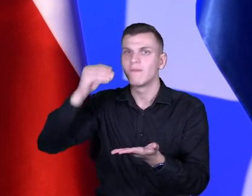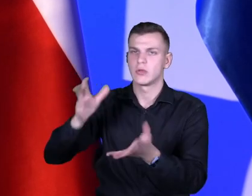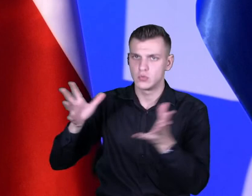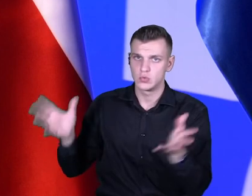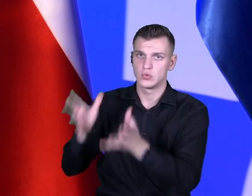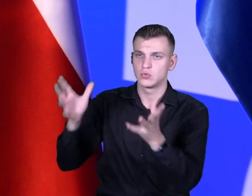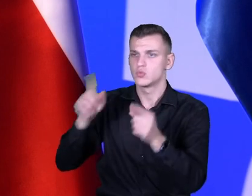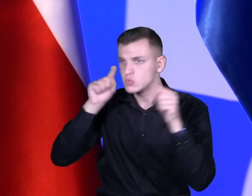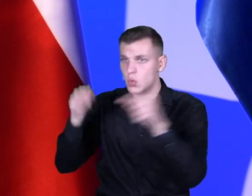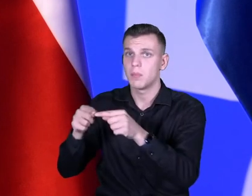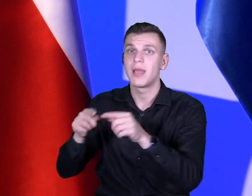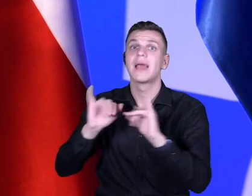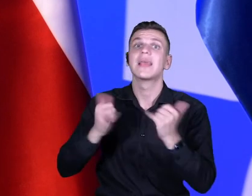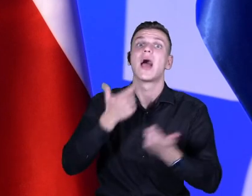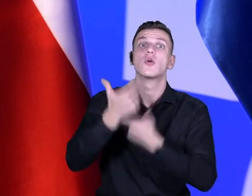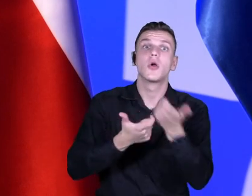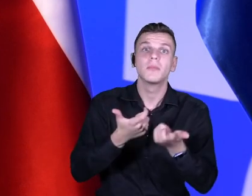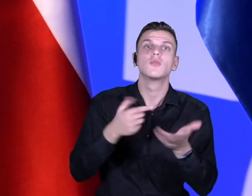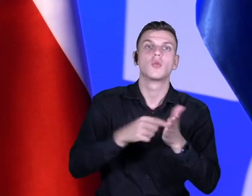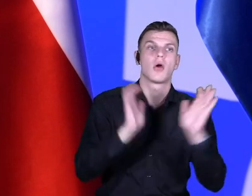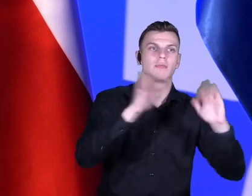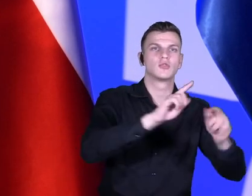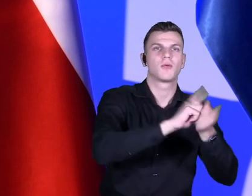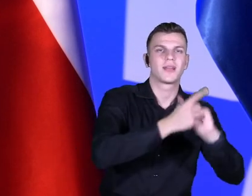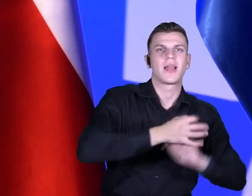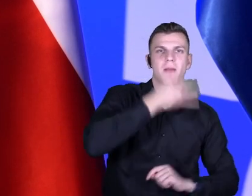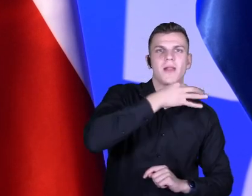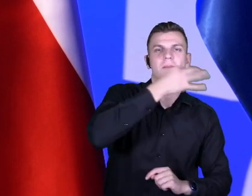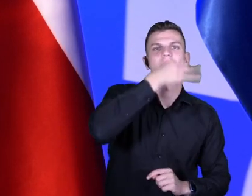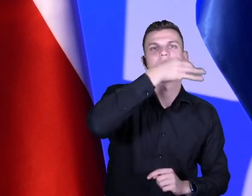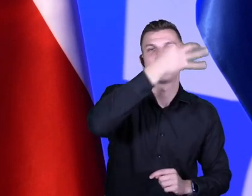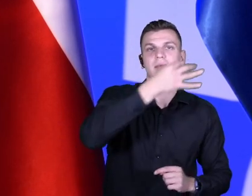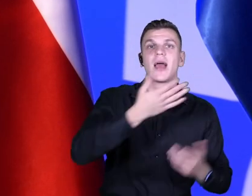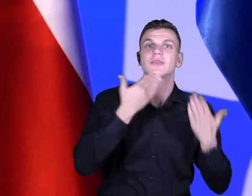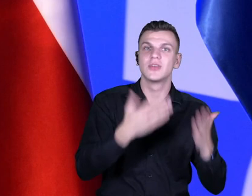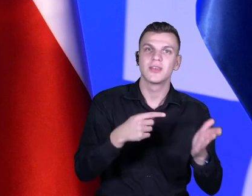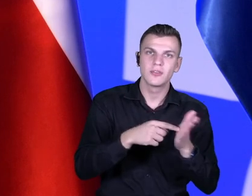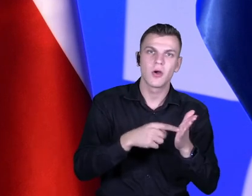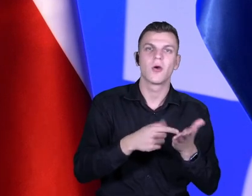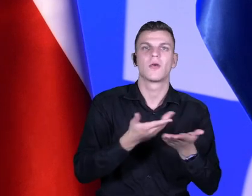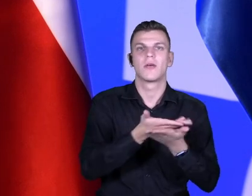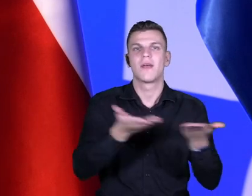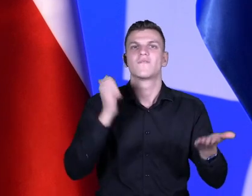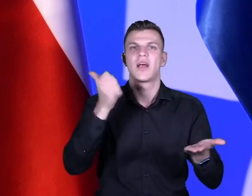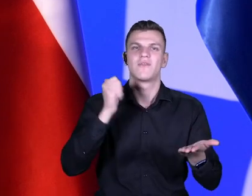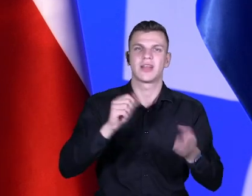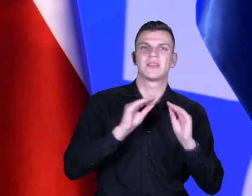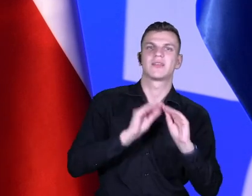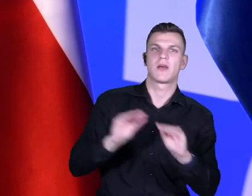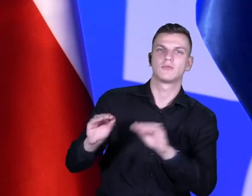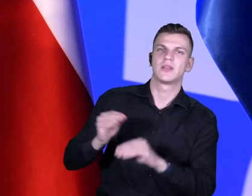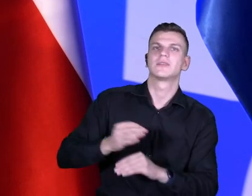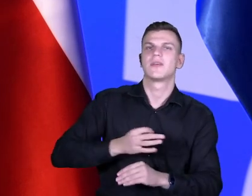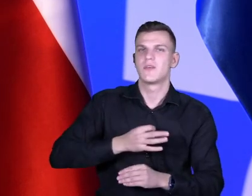tego dokonać, to jest właśnie usprawnianie tej praktyki i budowanie umiejętności nauczycieli w szkole,